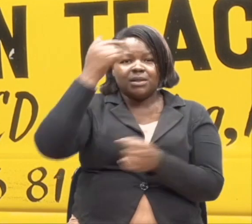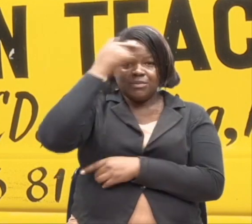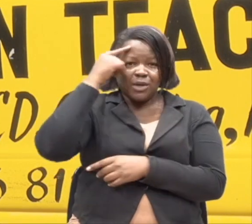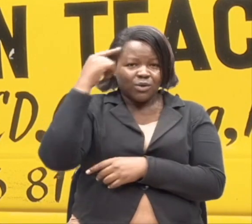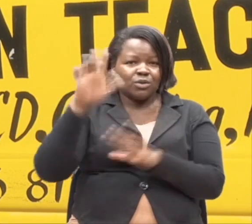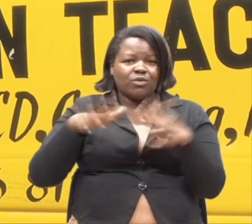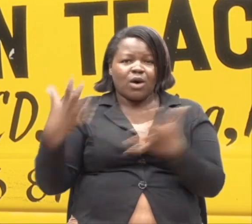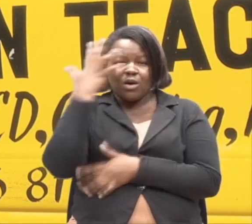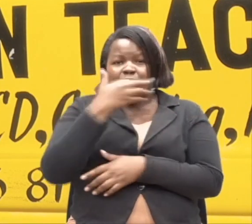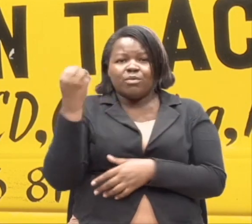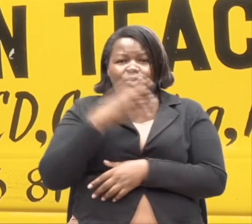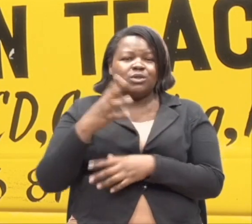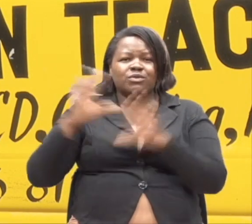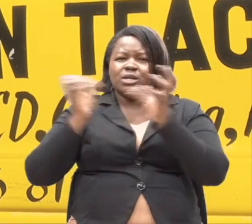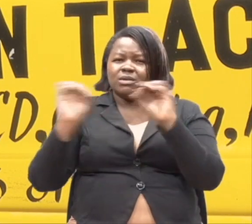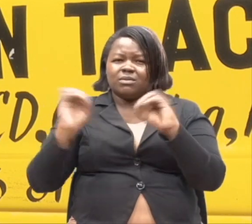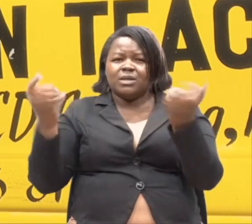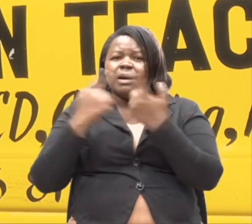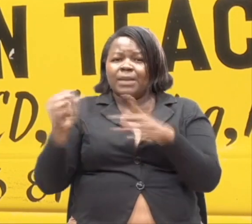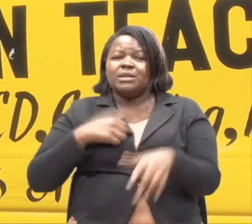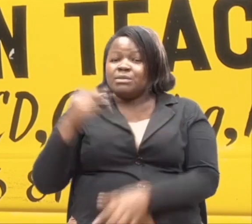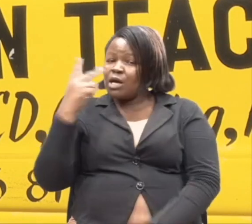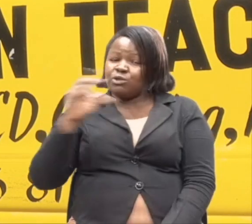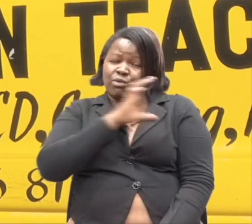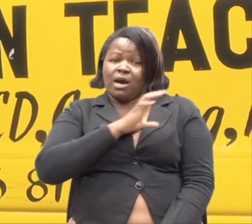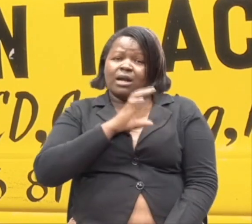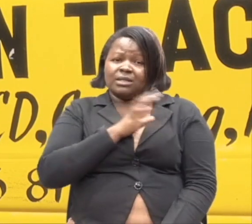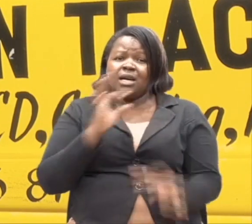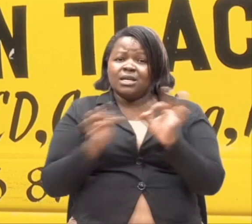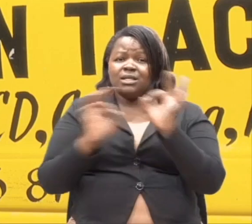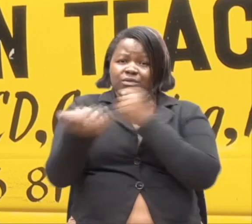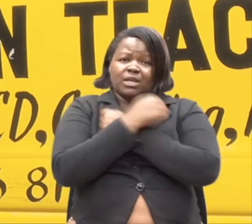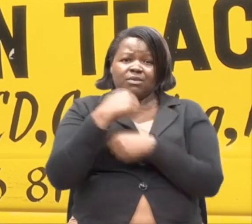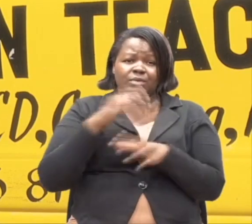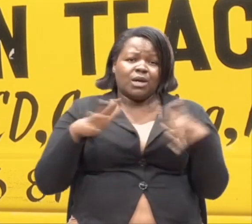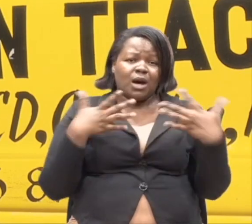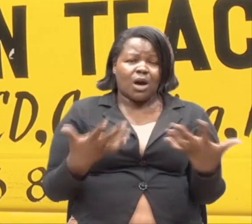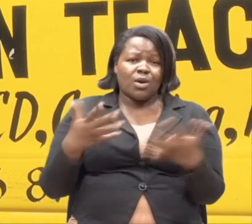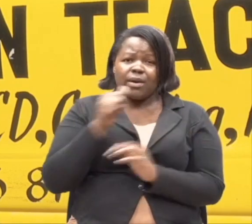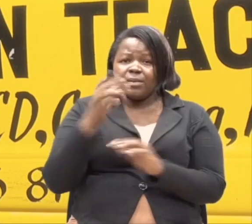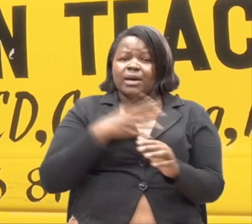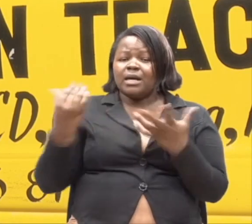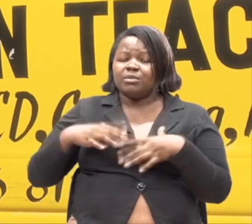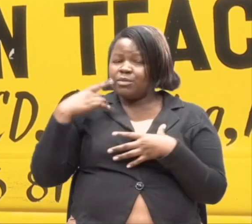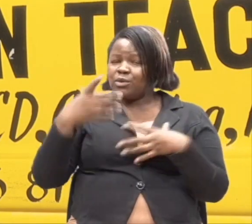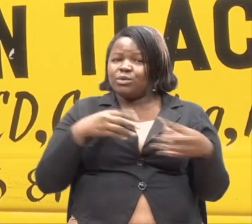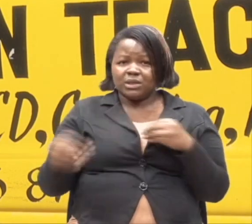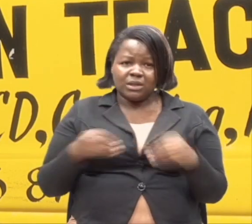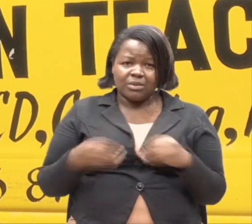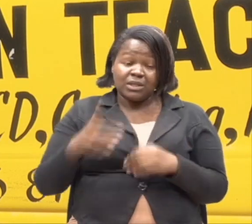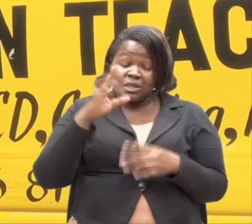umaridadi kwaza. Karikta. Jea. Nanipenda. Jizi ni rivyo. Na hapo watu wengi wanao ishi na ulemavu,